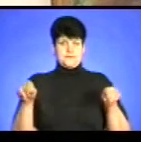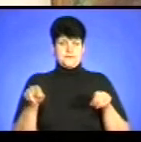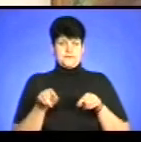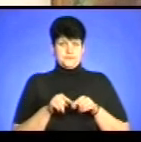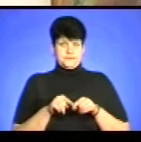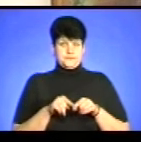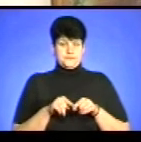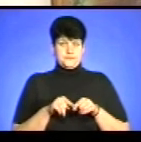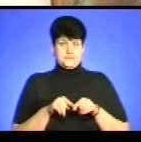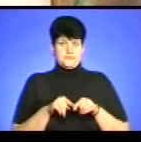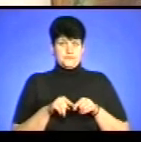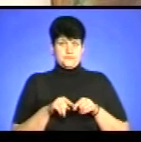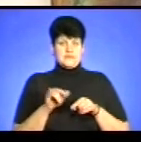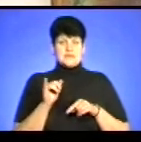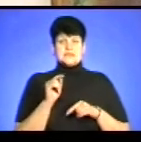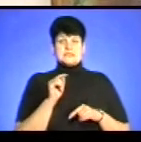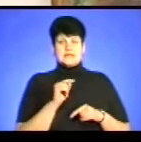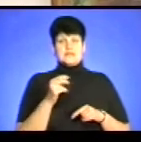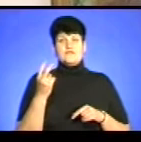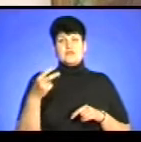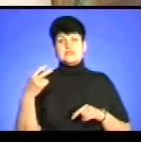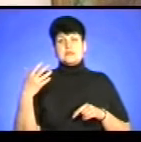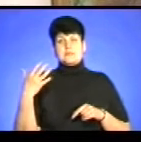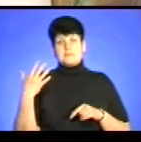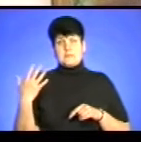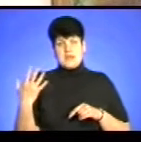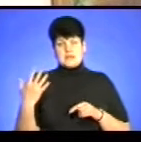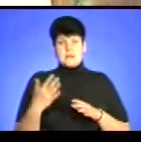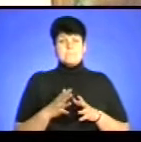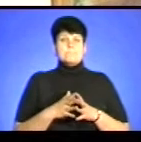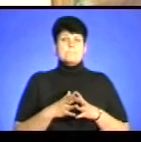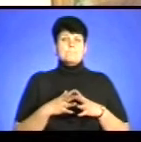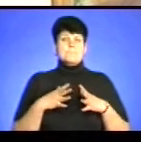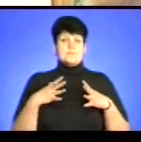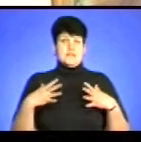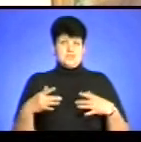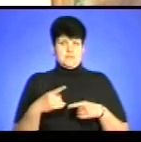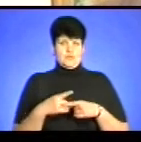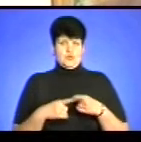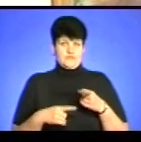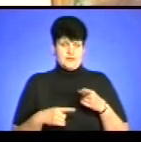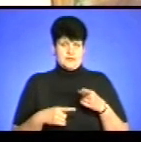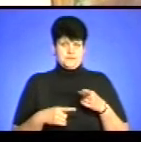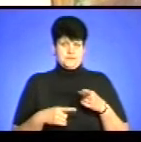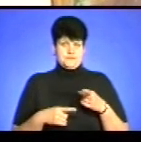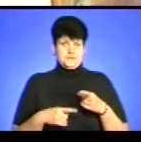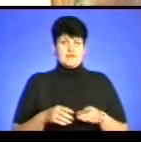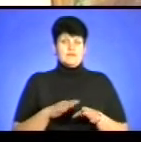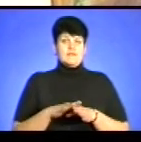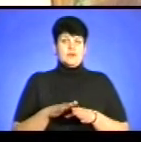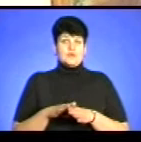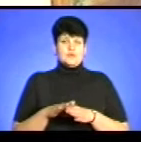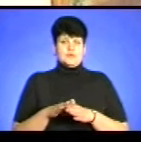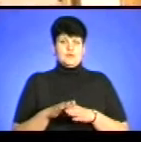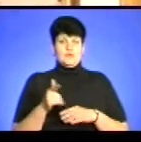і з них 25, тобто більша половина, саме виконані ним